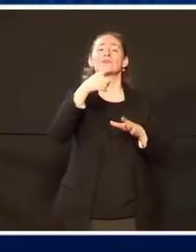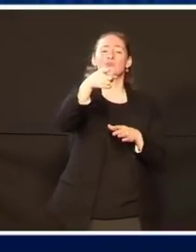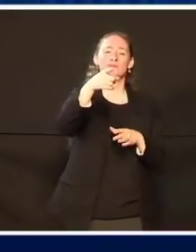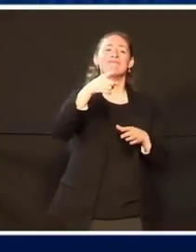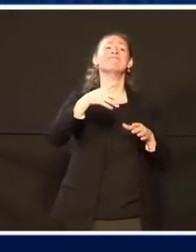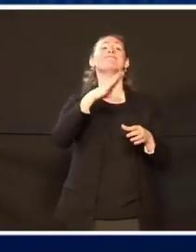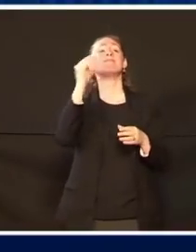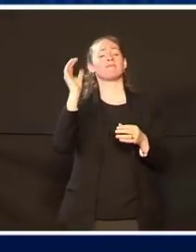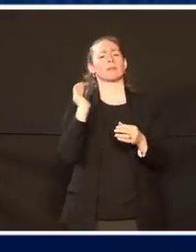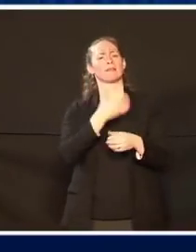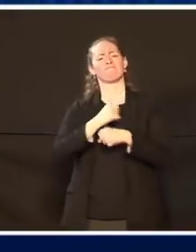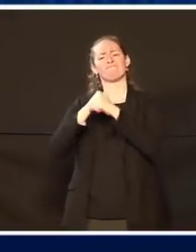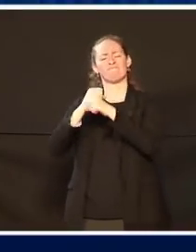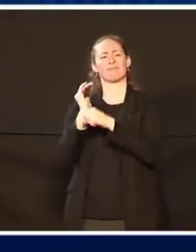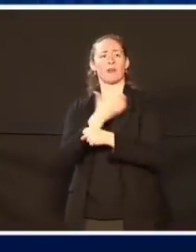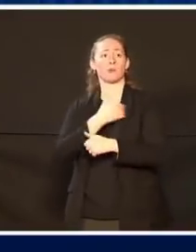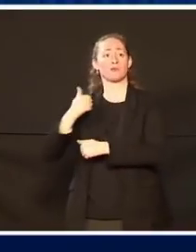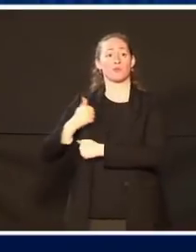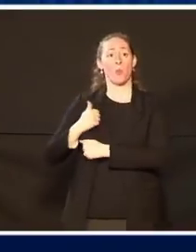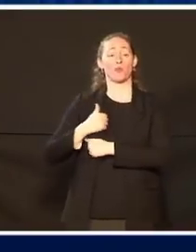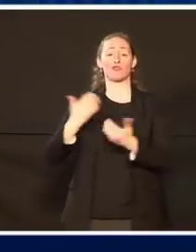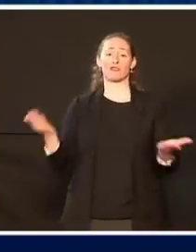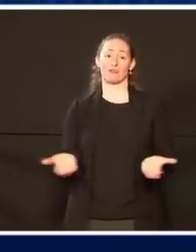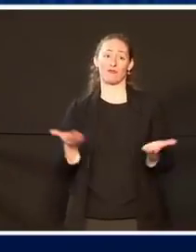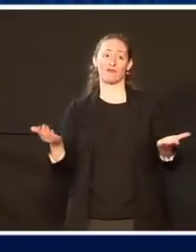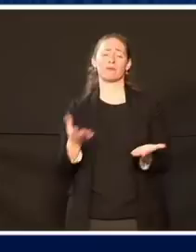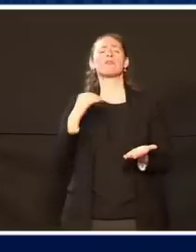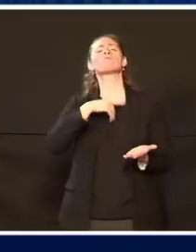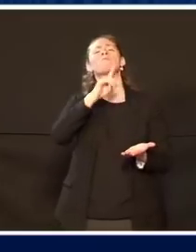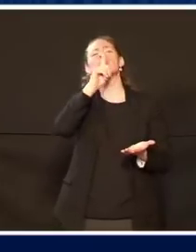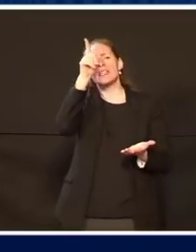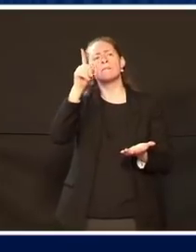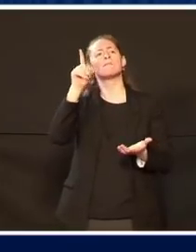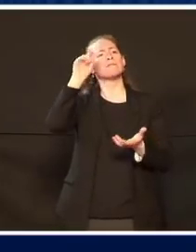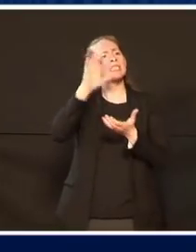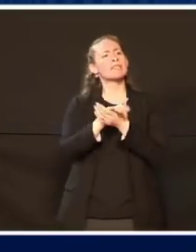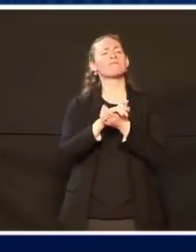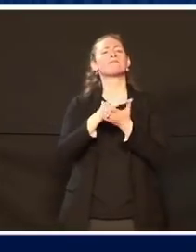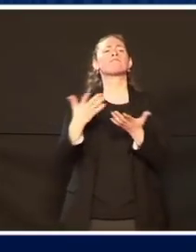Ich glaube wirklich, dass wir auf dem richtigen Weg sind. Vielen Dank.